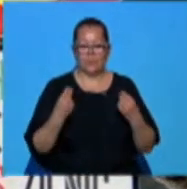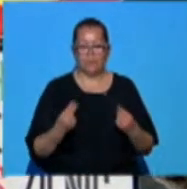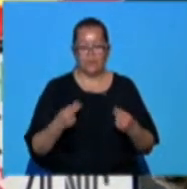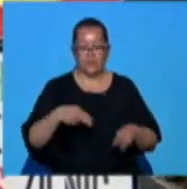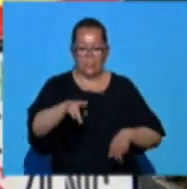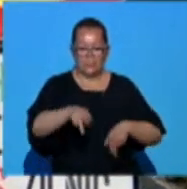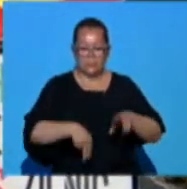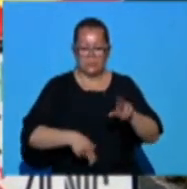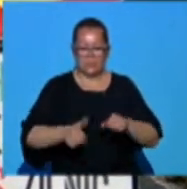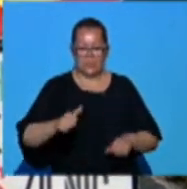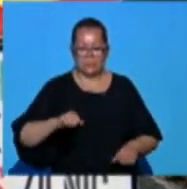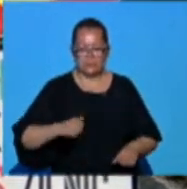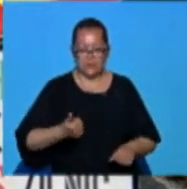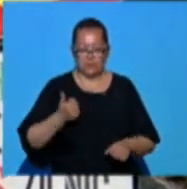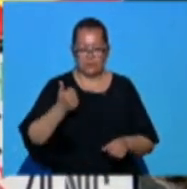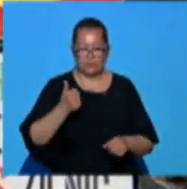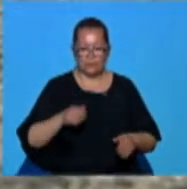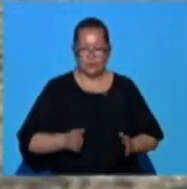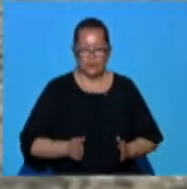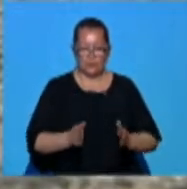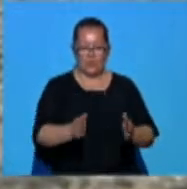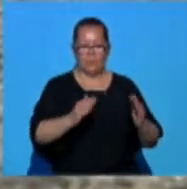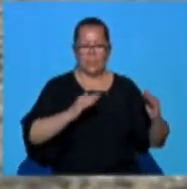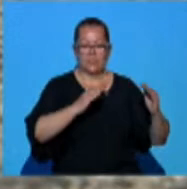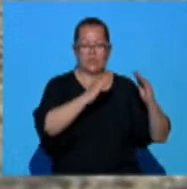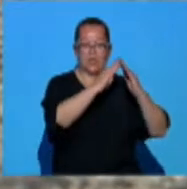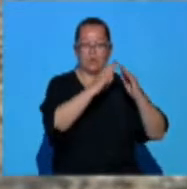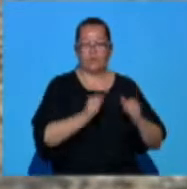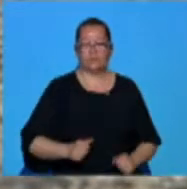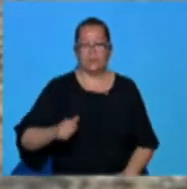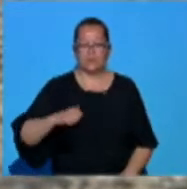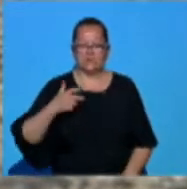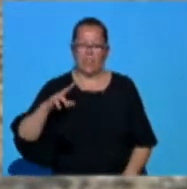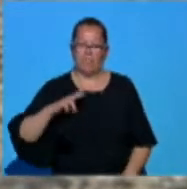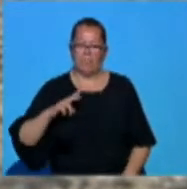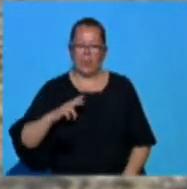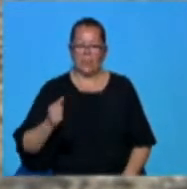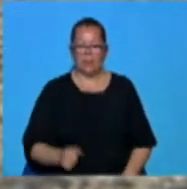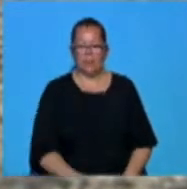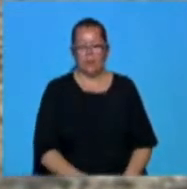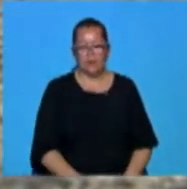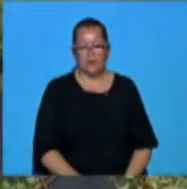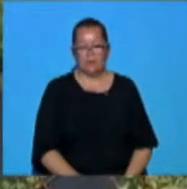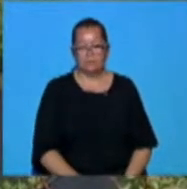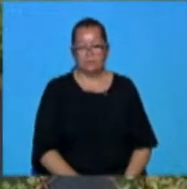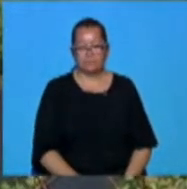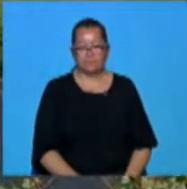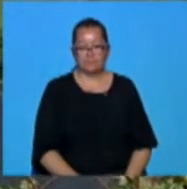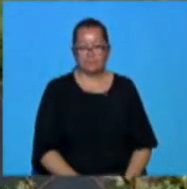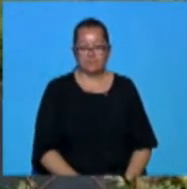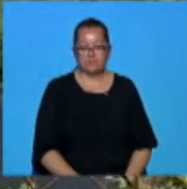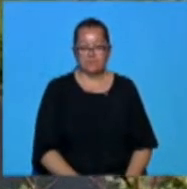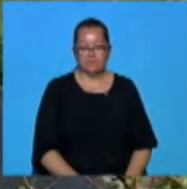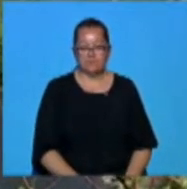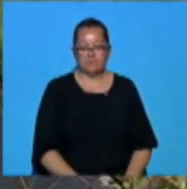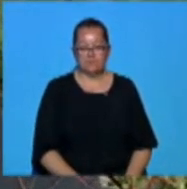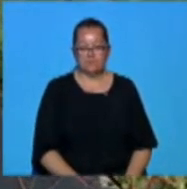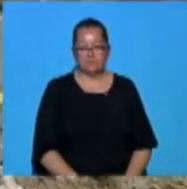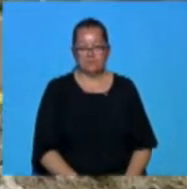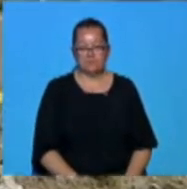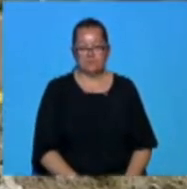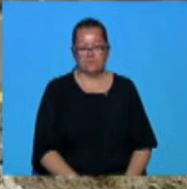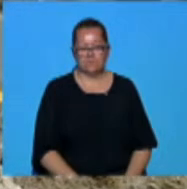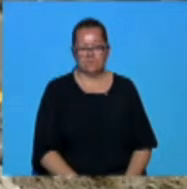pentru că este un drum montan, un drum turistic și atunci trebuie să ne asigurăm că toate condițiile de siguranță sunt îndeprinte și participanța trafic vor